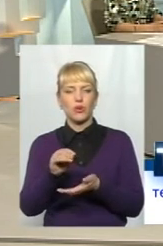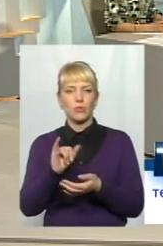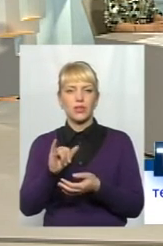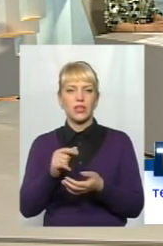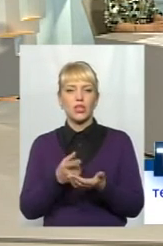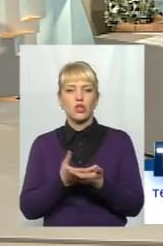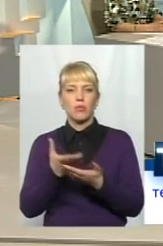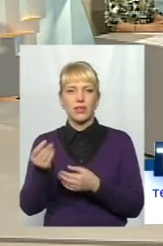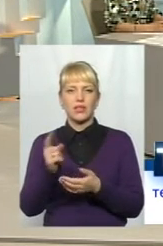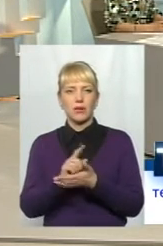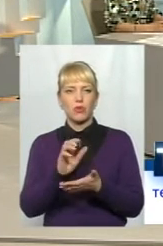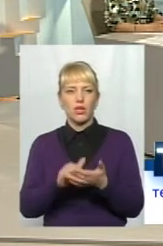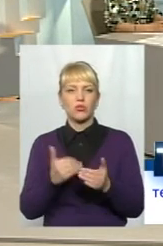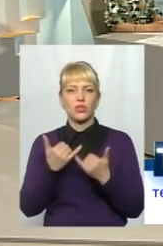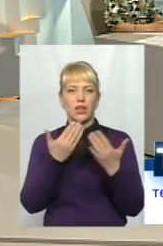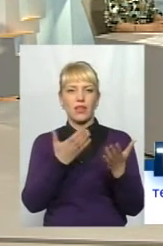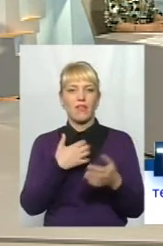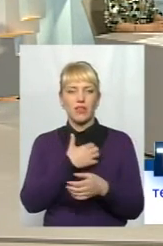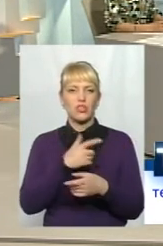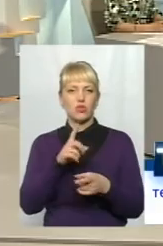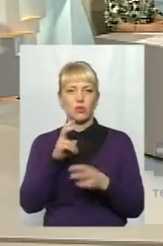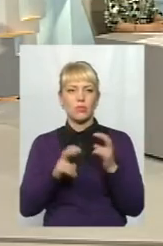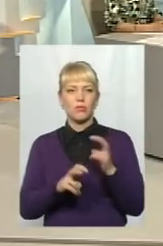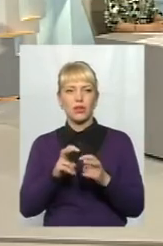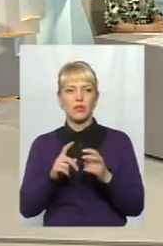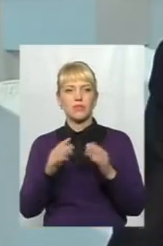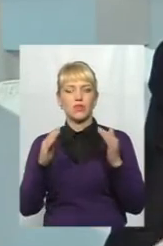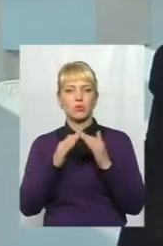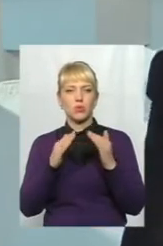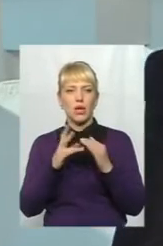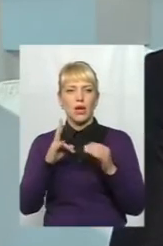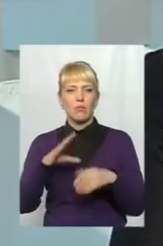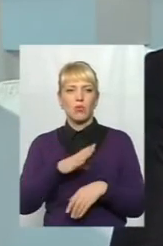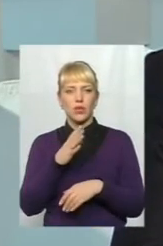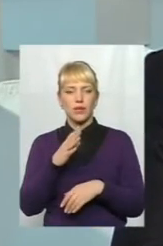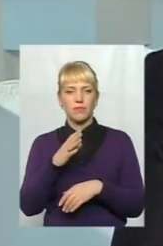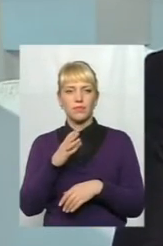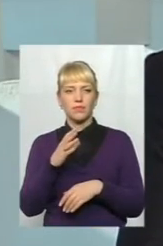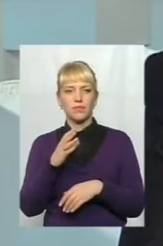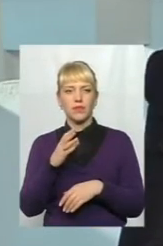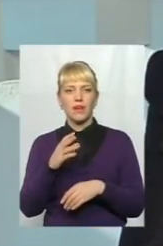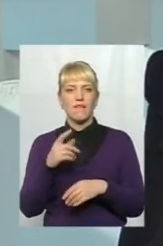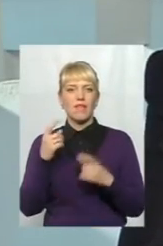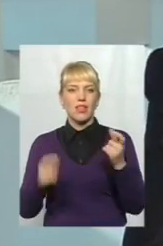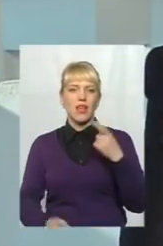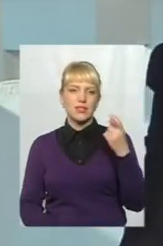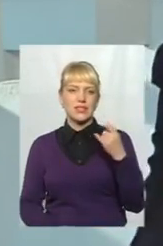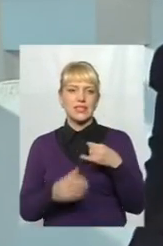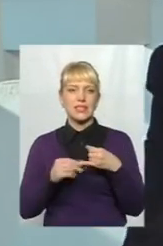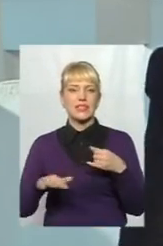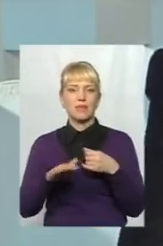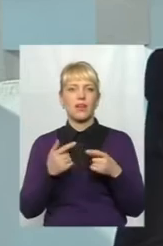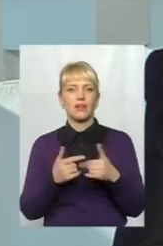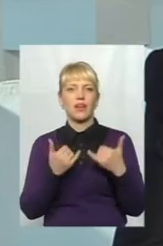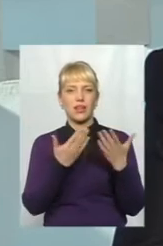Бо для них дуже важливо, щоб підприємство і споруди так само були з власністю землі. Бо для них це